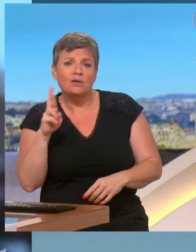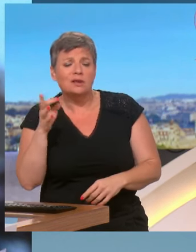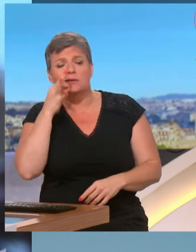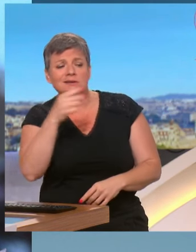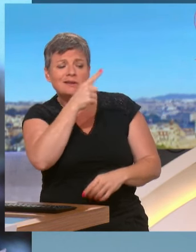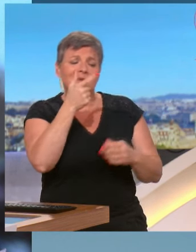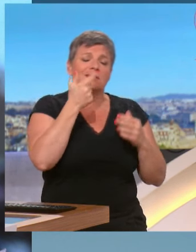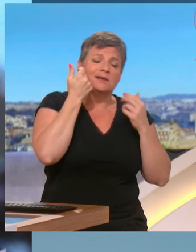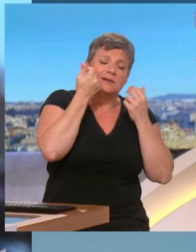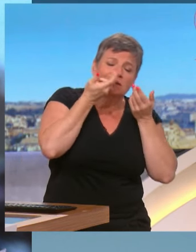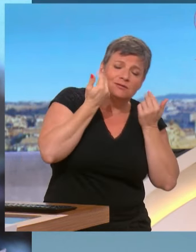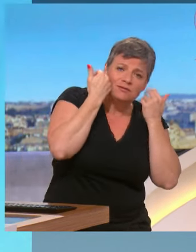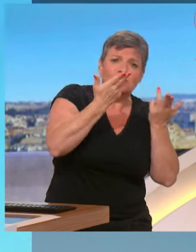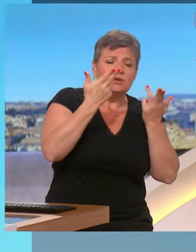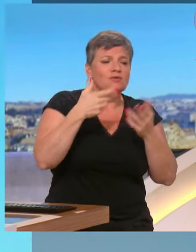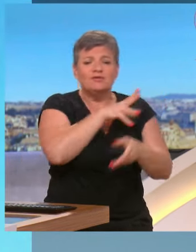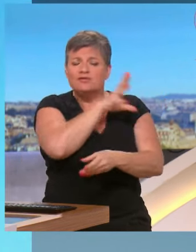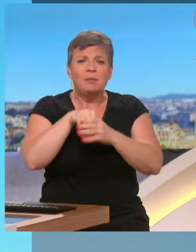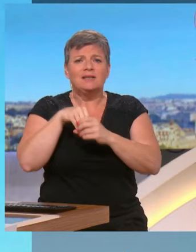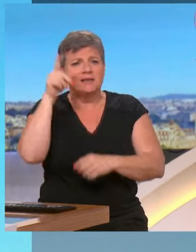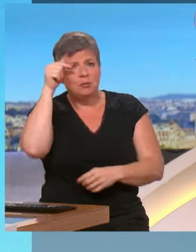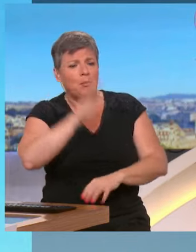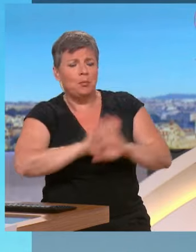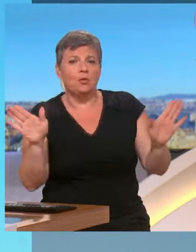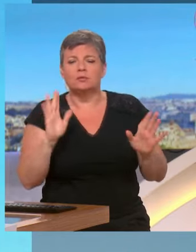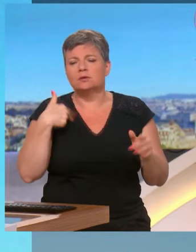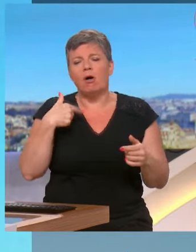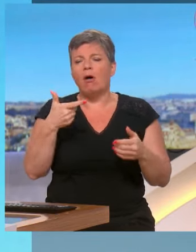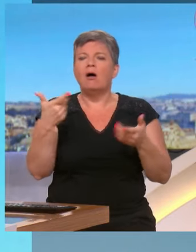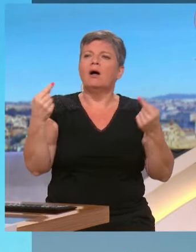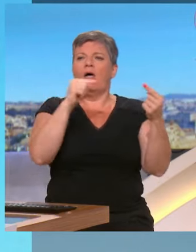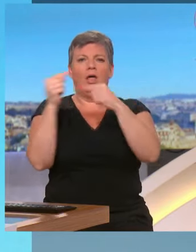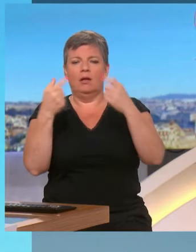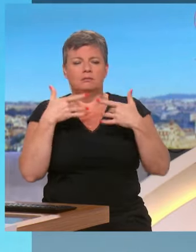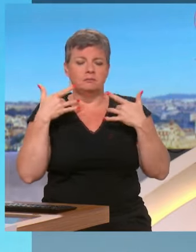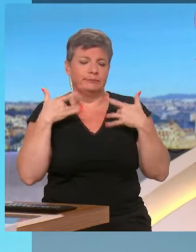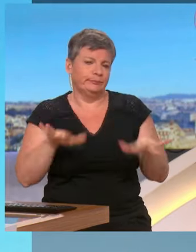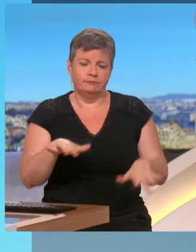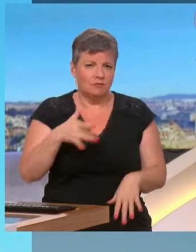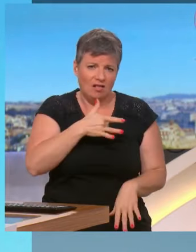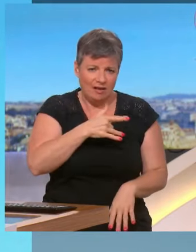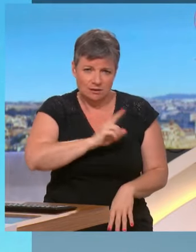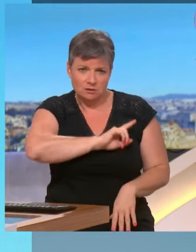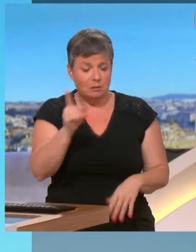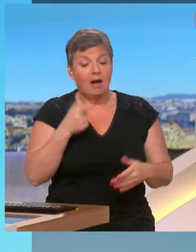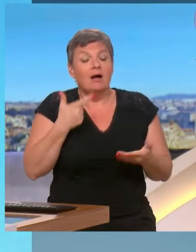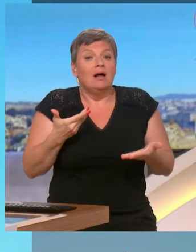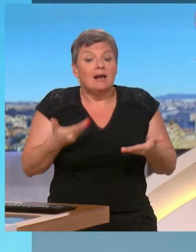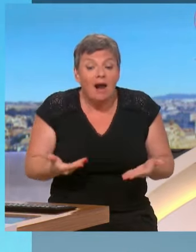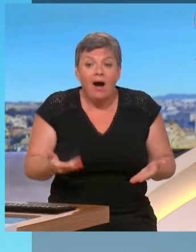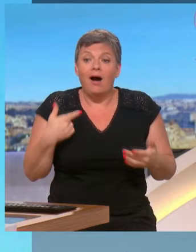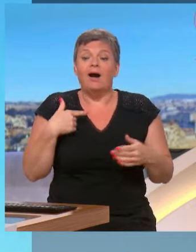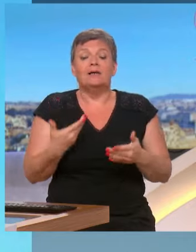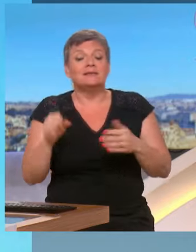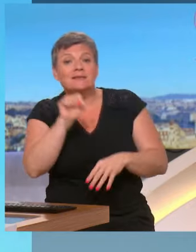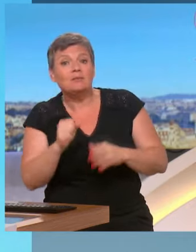Insoumise n'était plus dans le champ républicain. Moi, j'ai envie de vous dire, ces invectives, elles ne m'intéressent pas. Ce qui m'intéresse, c'est là, à l'heure où les gens se lèvent un samedi matin,